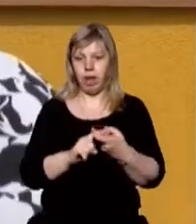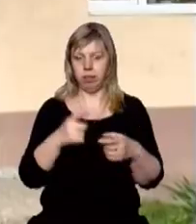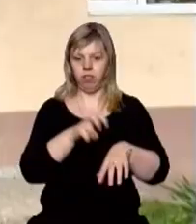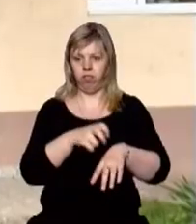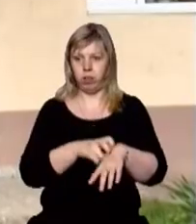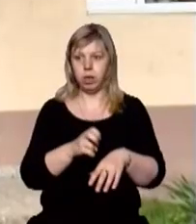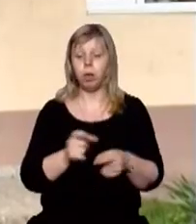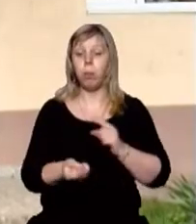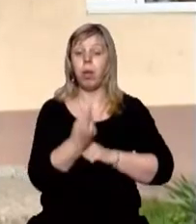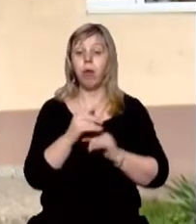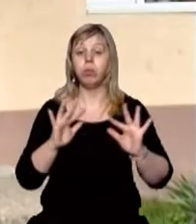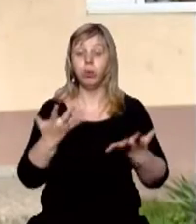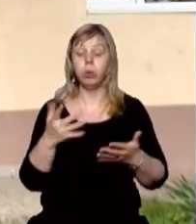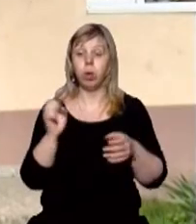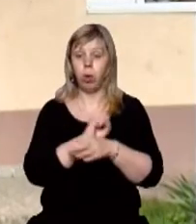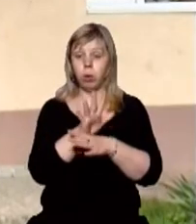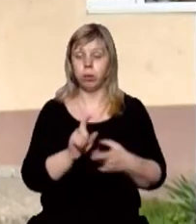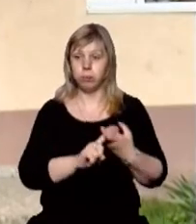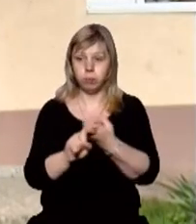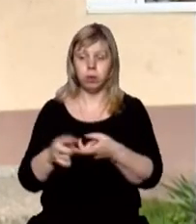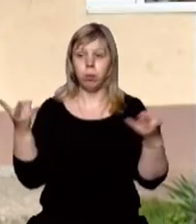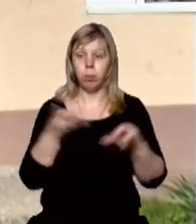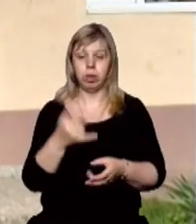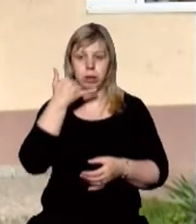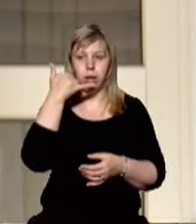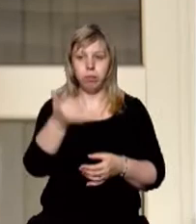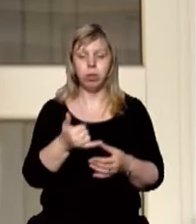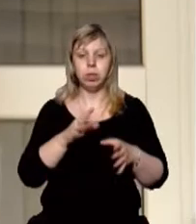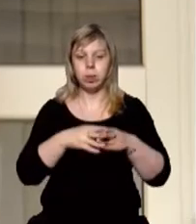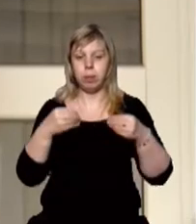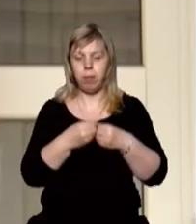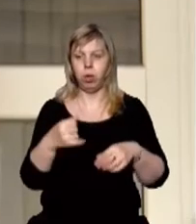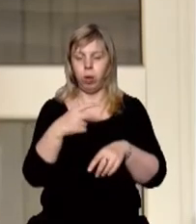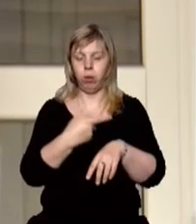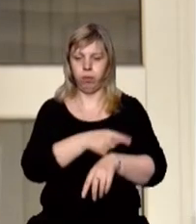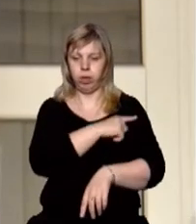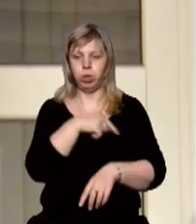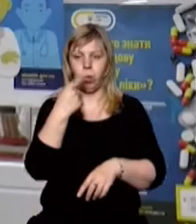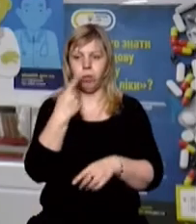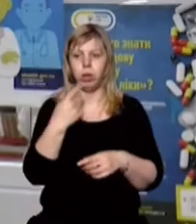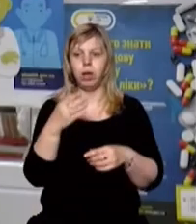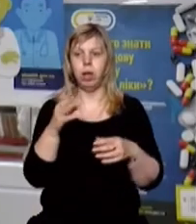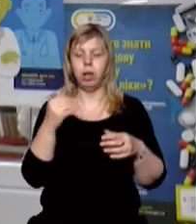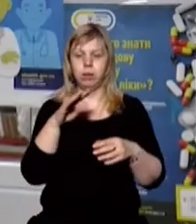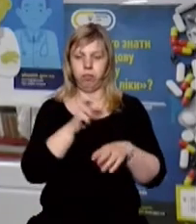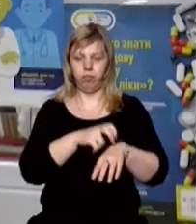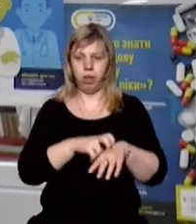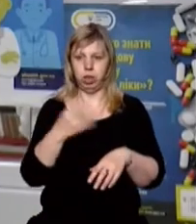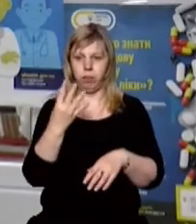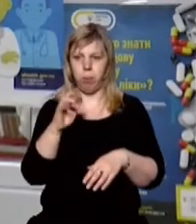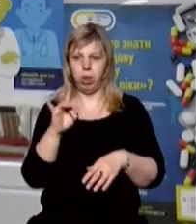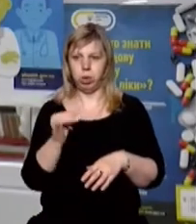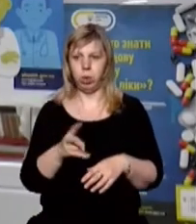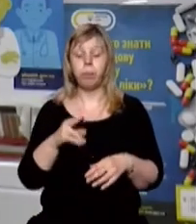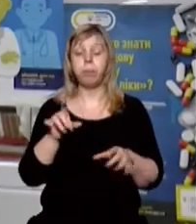лікарем. При появі перших симптомів коронавірусної інфекції потрібно телефоном звернутися до сімейного лікаря, каже медик 4-ї амбулаторії в Ужгороді Наталія